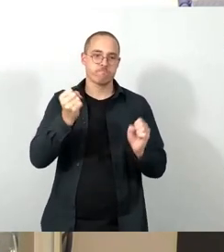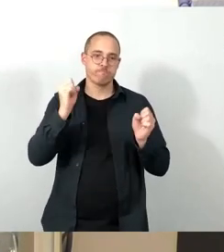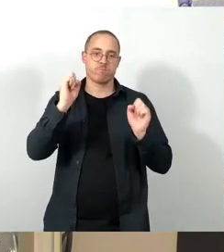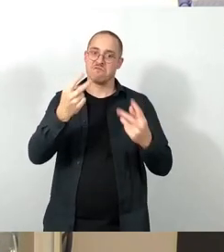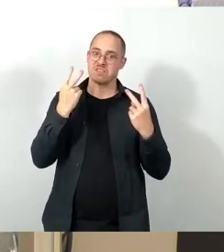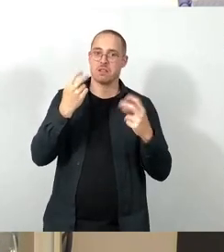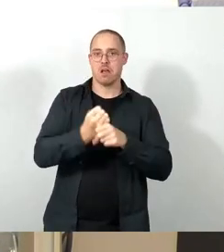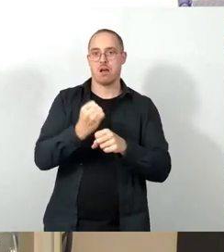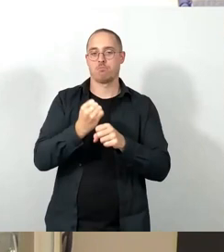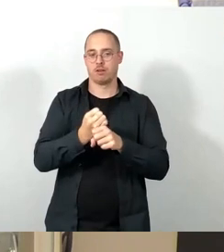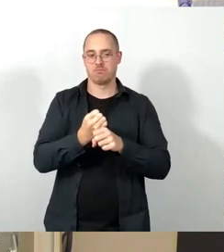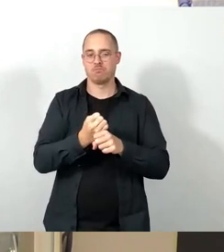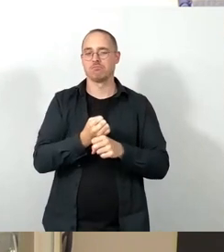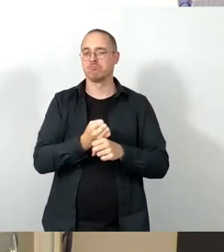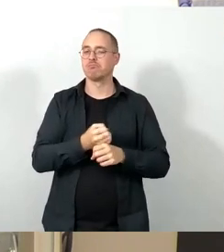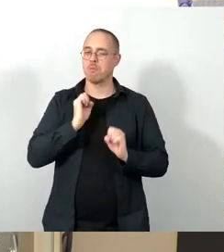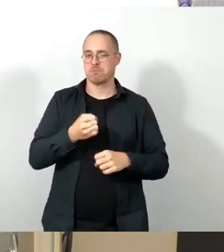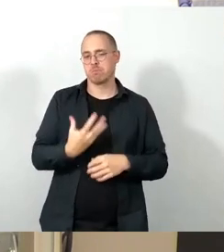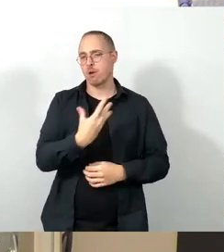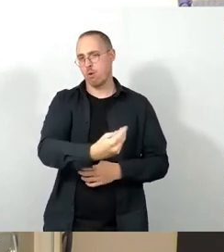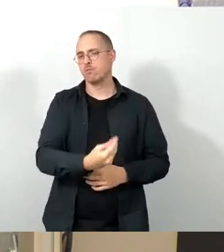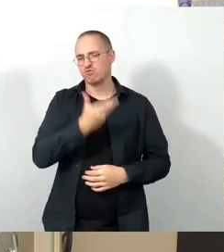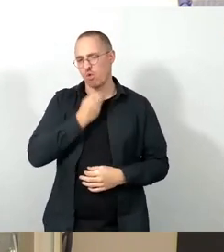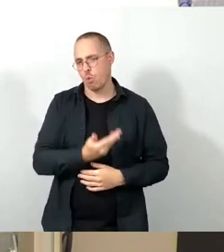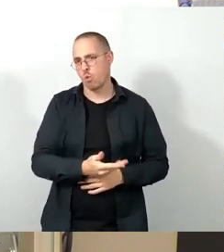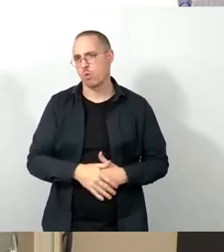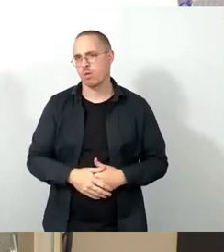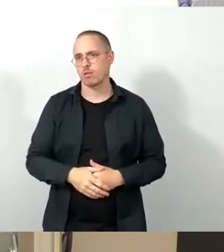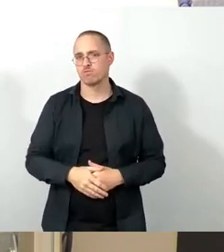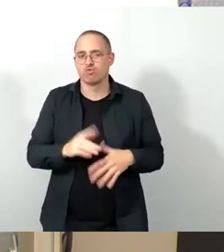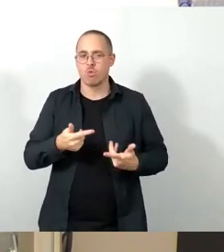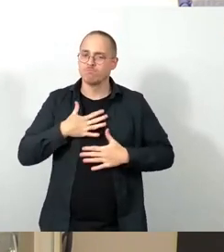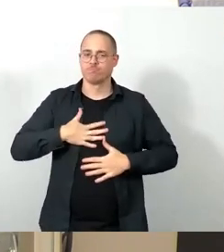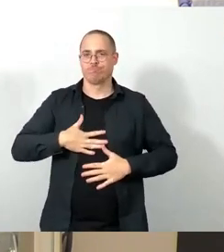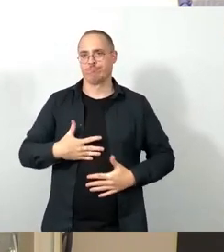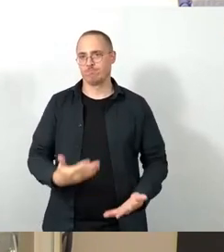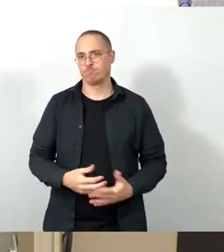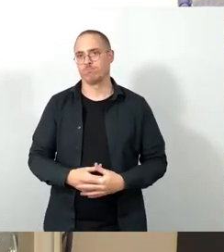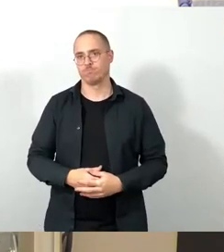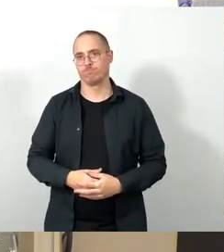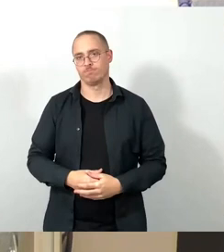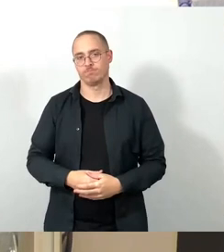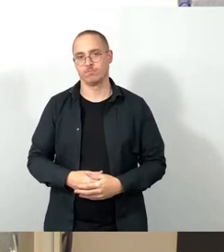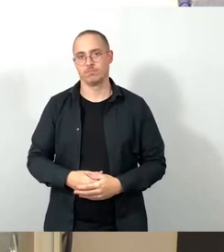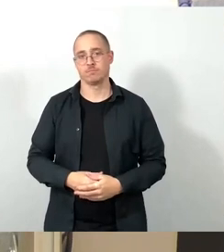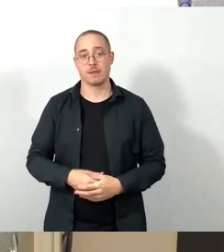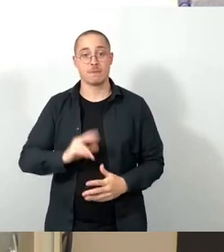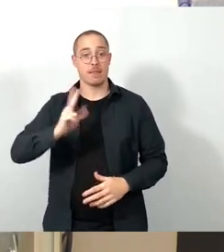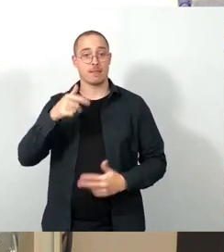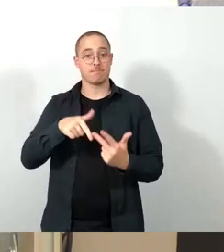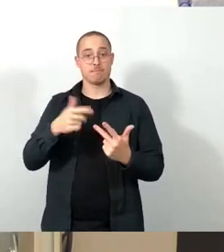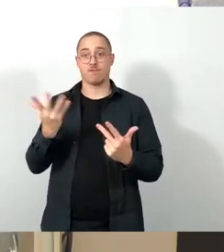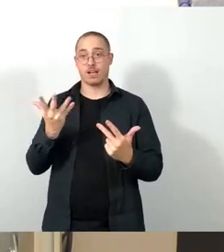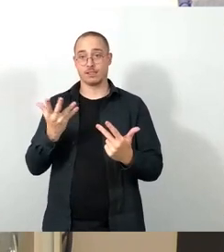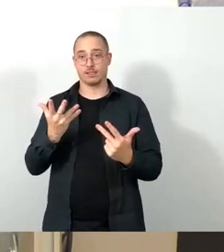Genuss sozusagen der Ermäßigungen durch den Dresdenpass kommen. Dritter Schwerpunkt unseres Antrages ist, ist eine